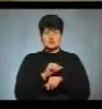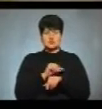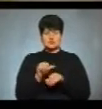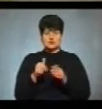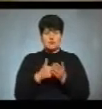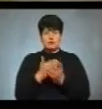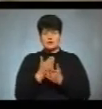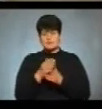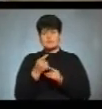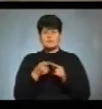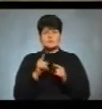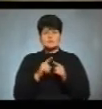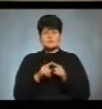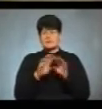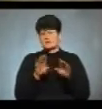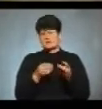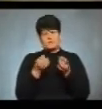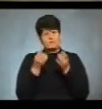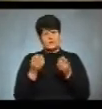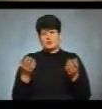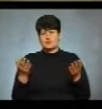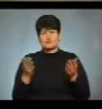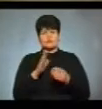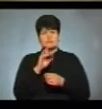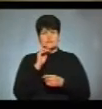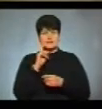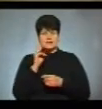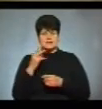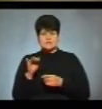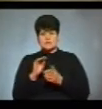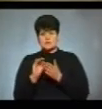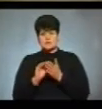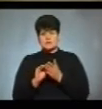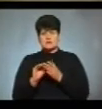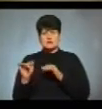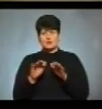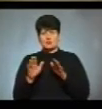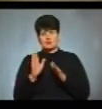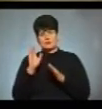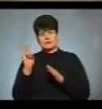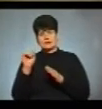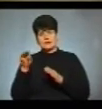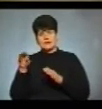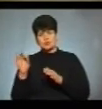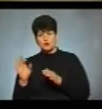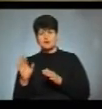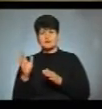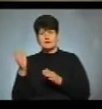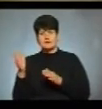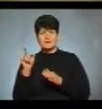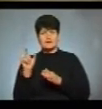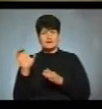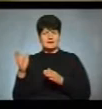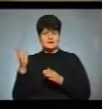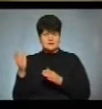В зовнішній політиці дуже все просто, бо у Володимира Зеленського написано, що це рух в бік НАТО і ЄС. Петра